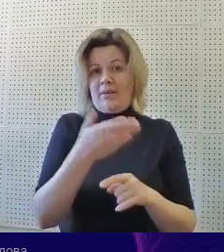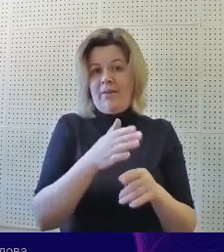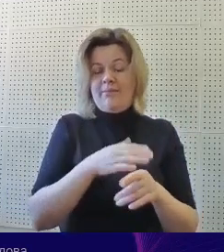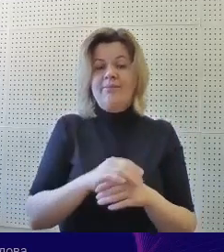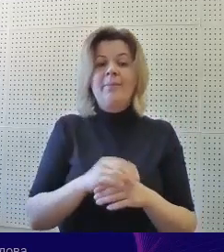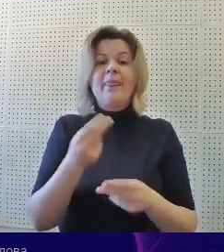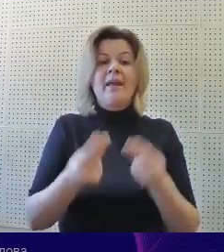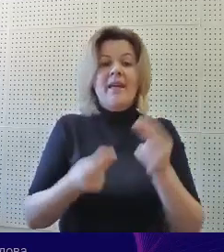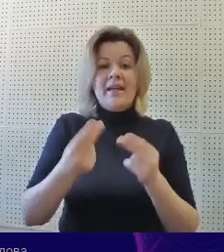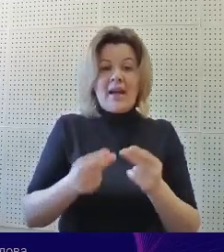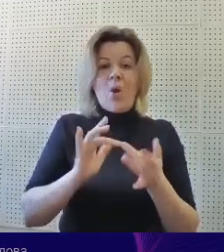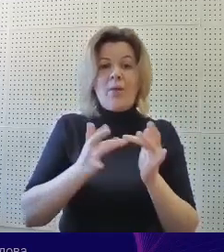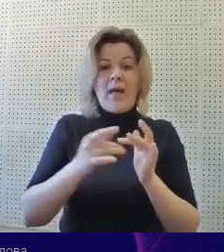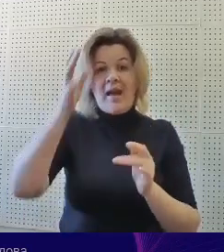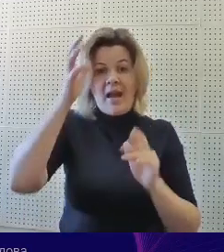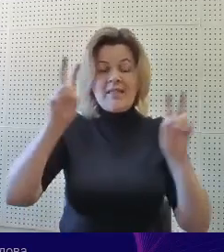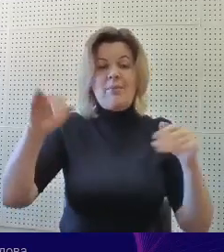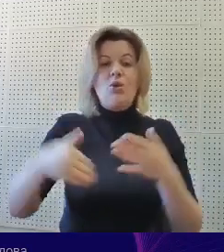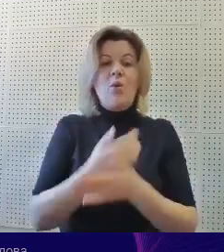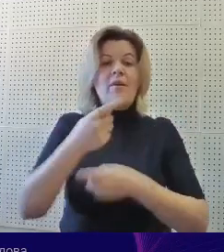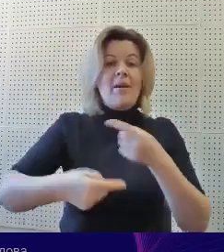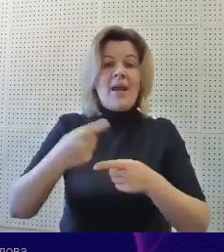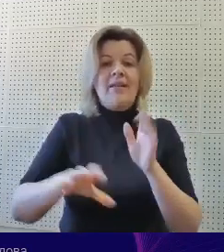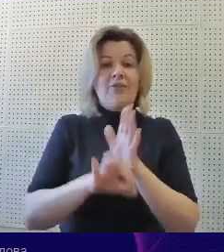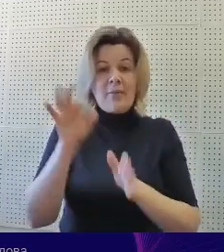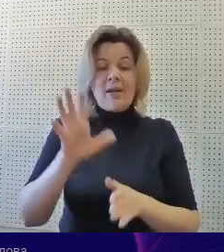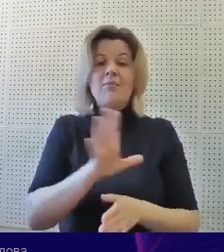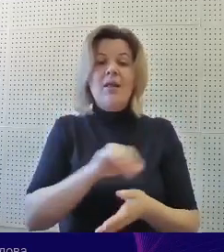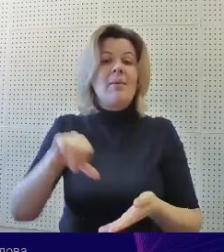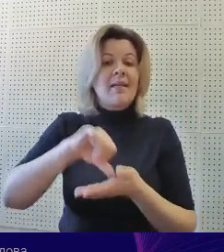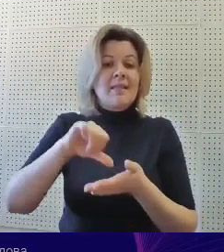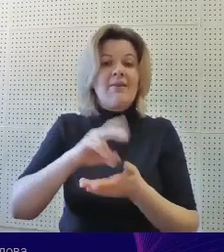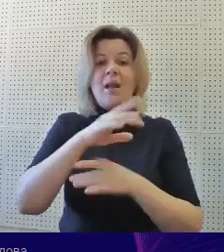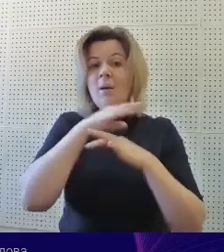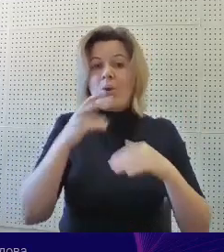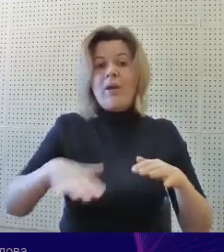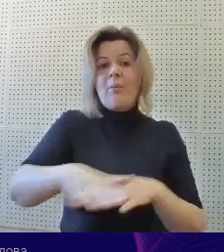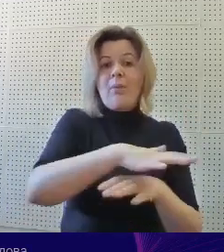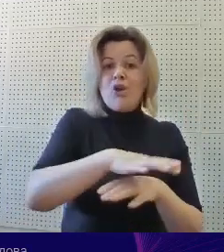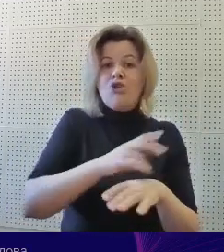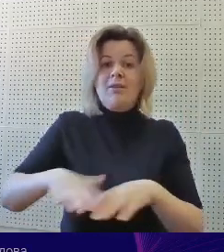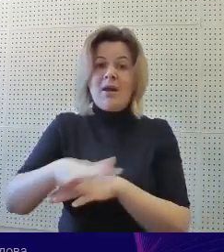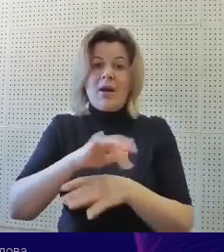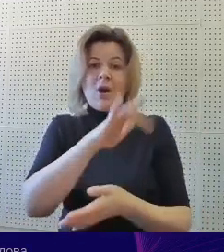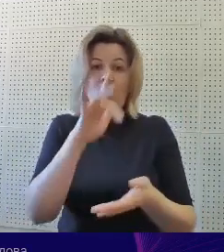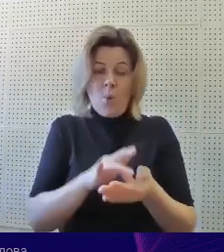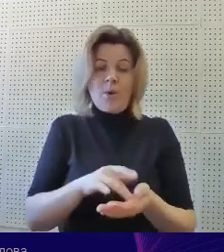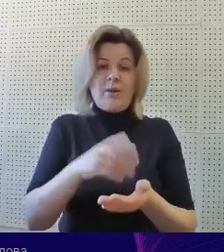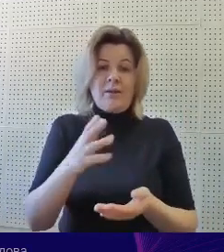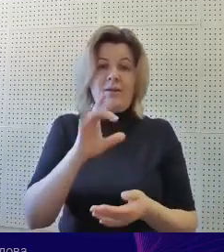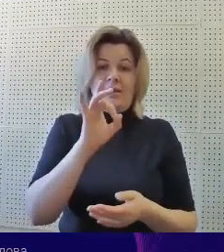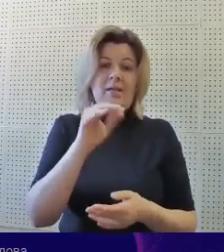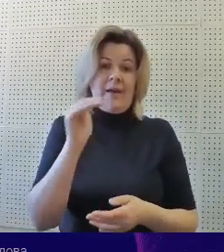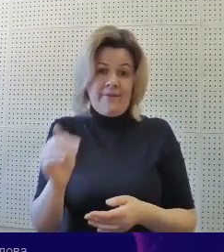Игра онлайн-академия «Новое поколение выбирает» была представлена на многих площадках города и